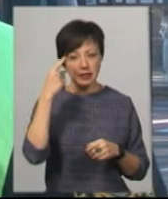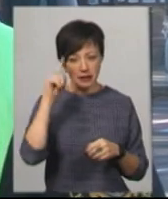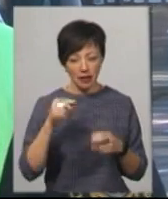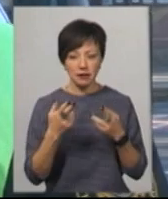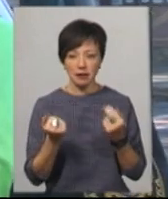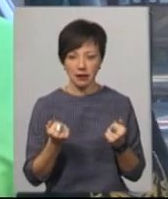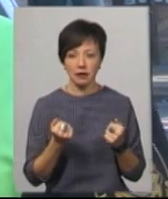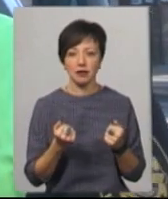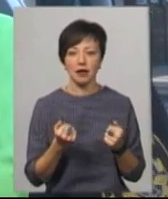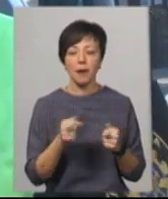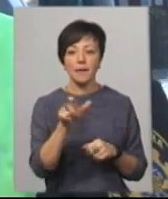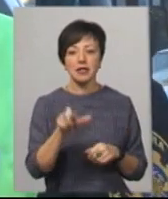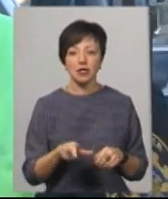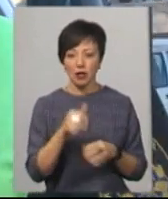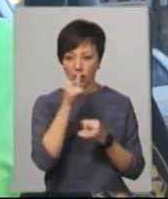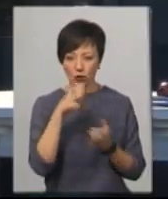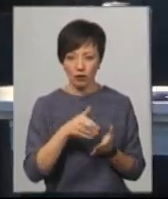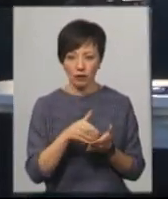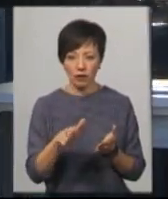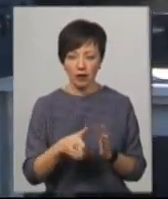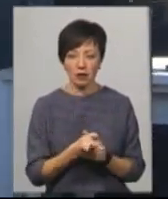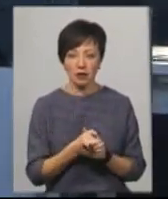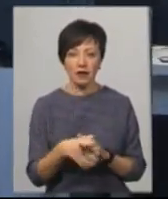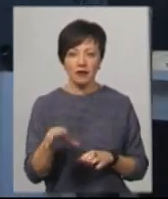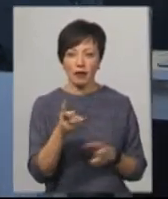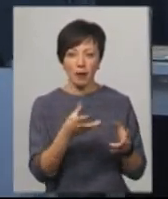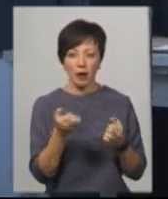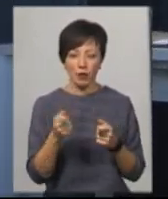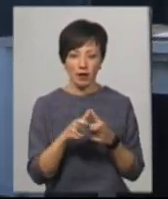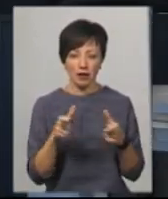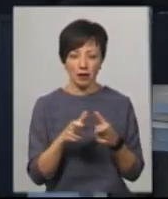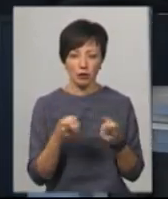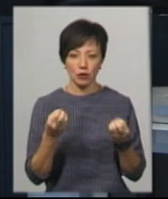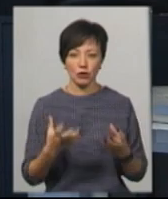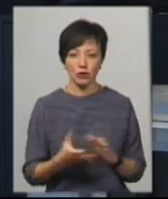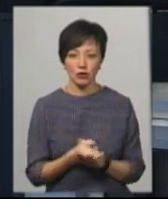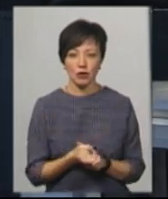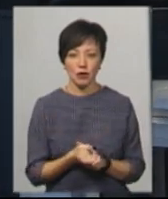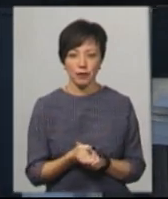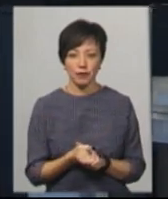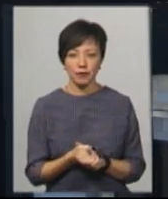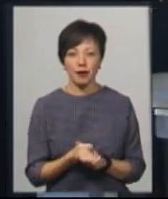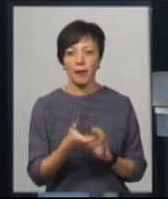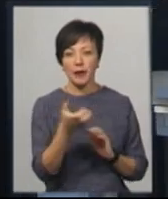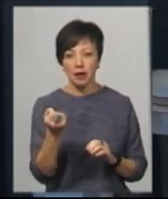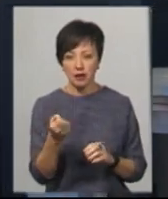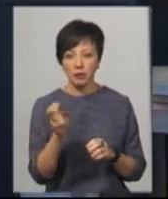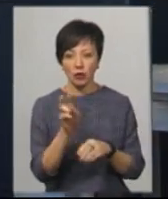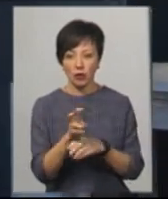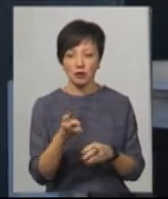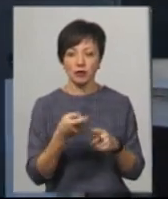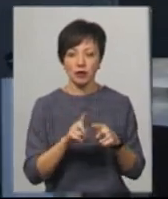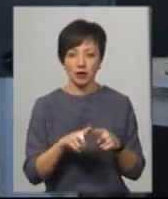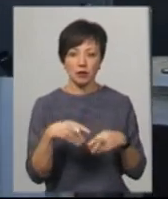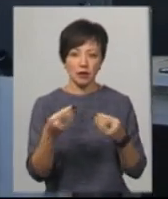Знаю, якщо не відказується. Пасажир не може відмовлятися. Всі не беруть просто квитків. Ми ж кажемо, беруть квитки, бо буваєш,